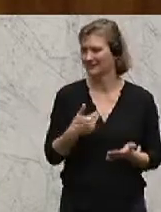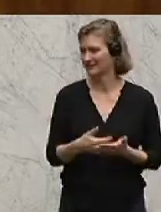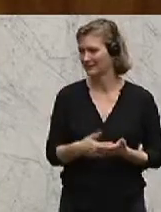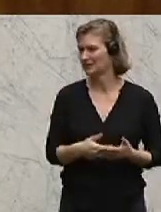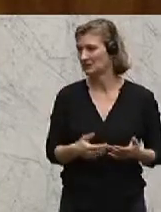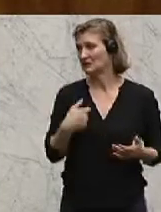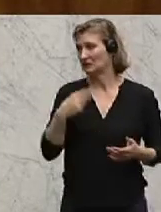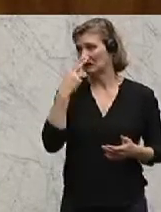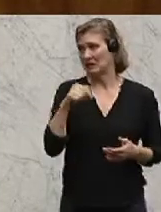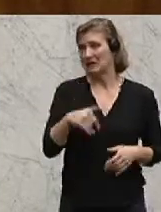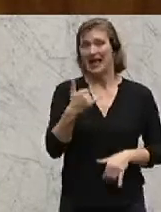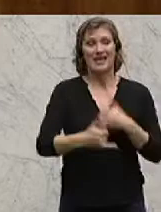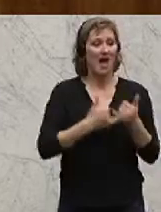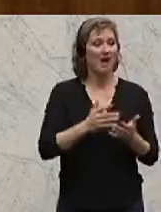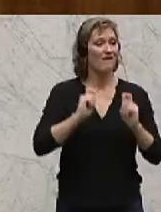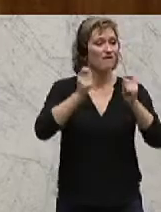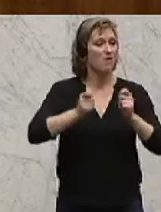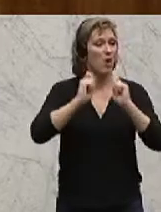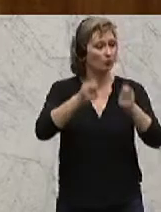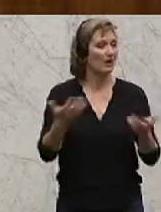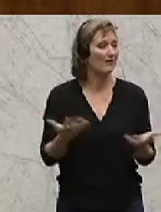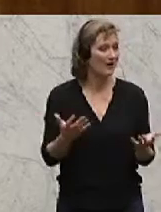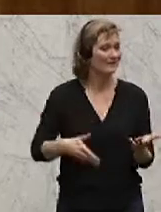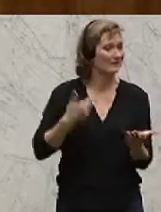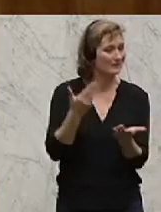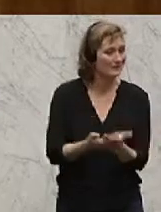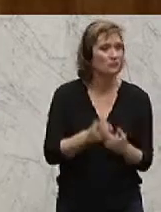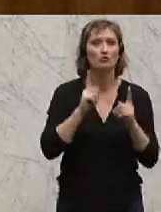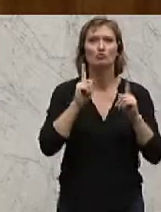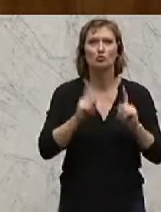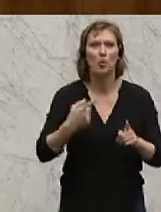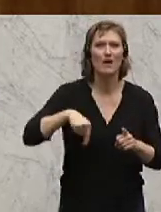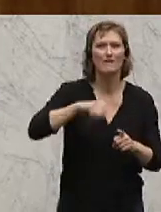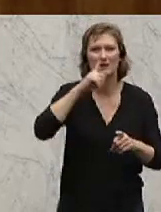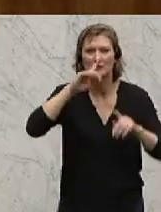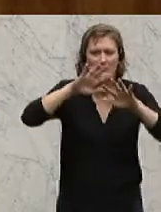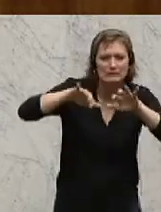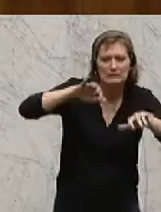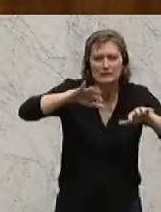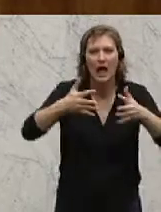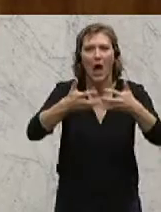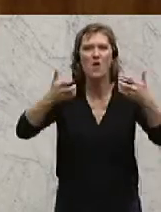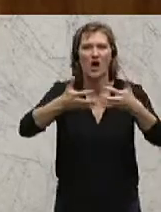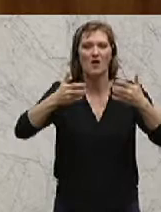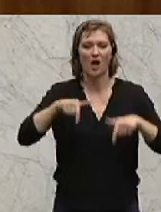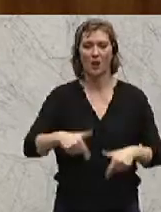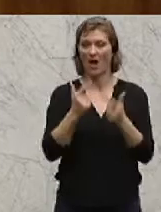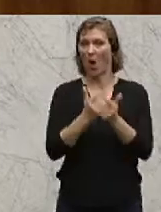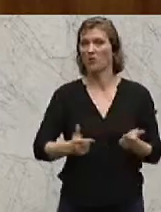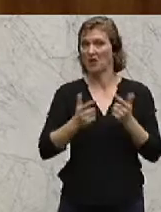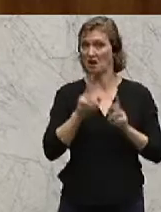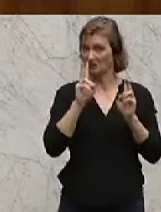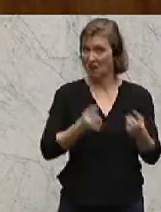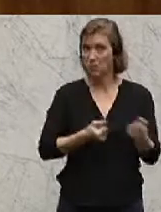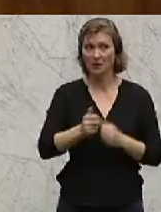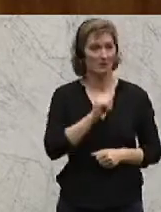haben wir schon seit Jahren den Vorschlag gemacht, dass man endlich einmal entflechten soll, aber die Politik reagiert leider